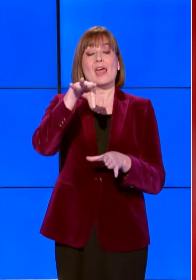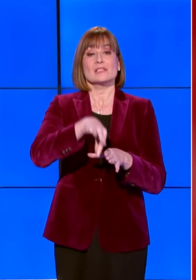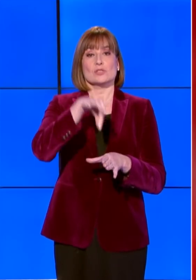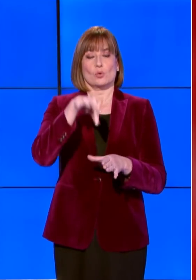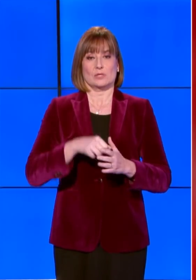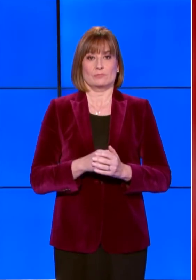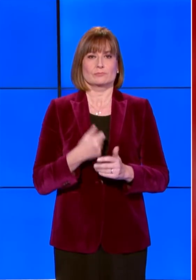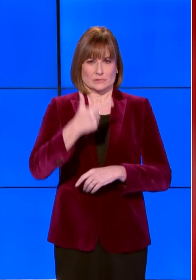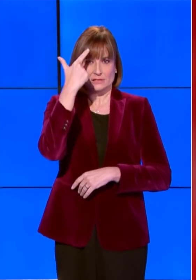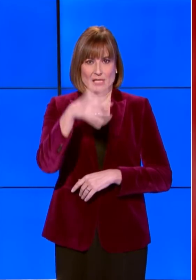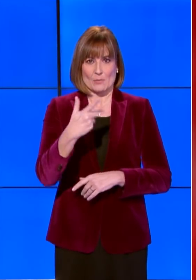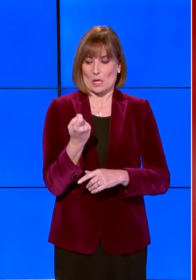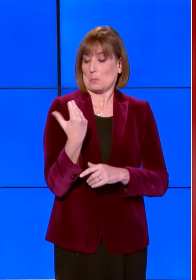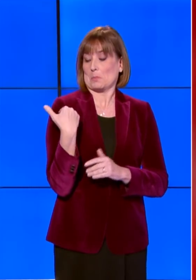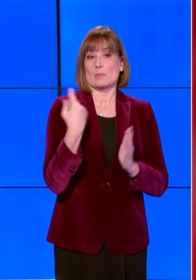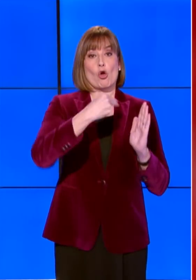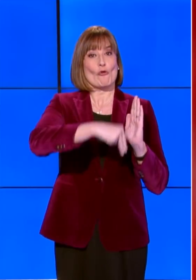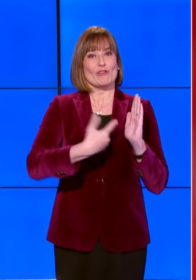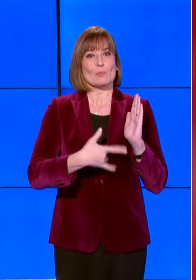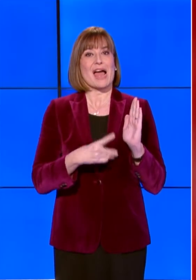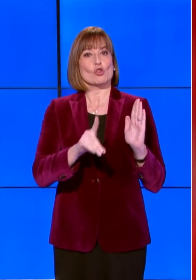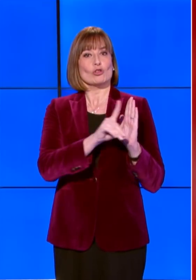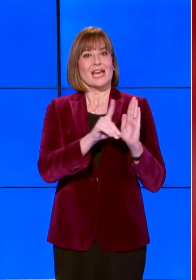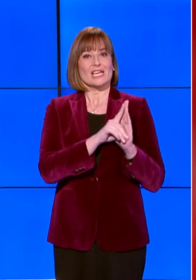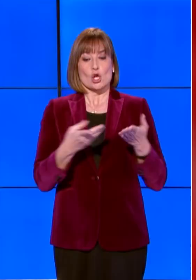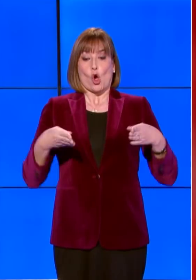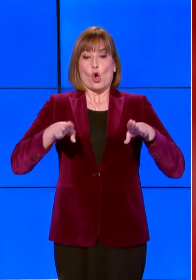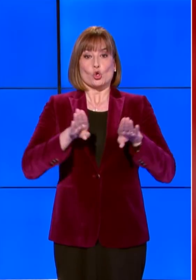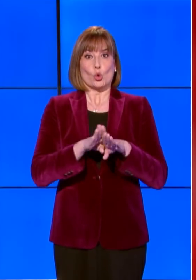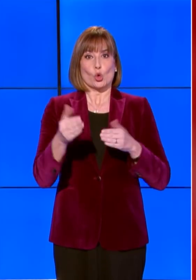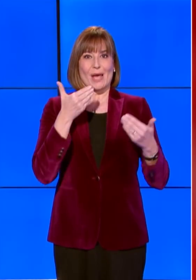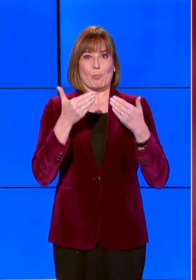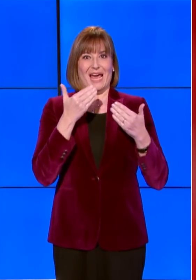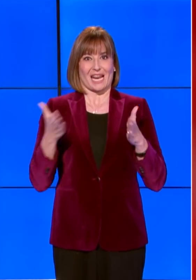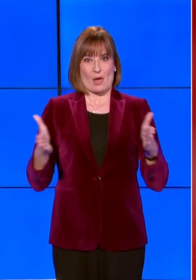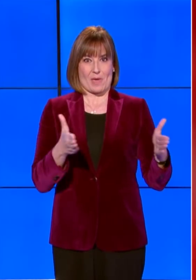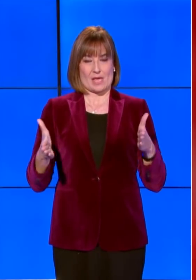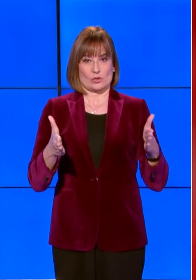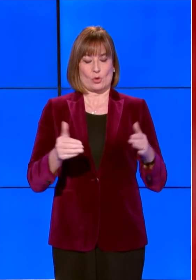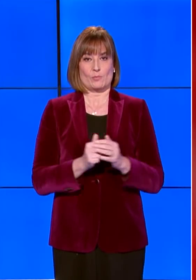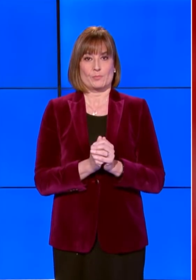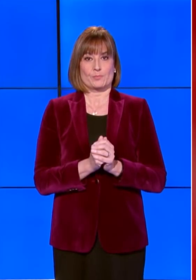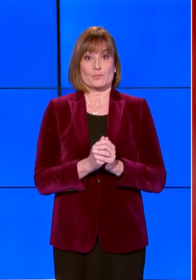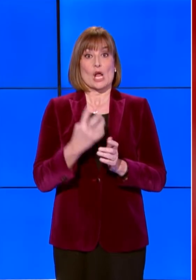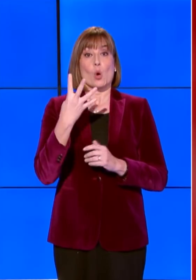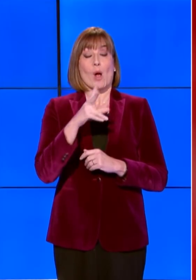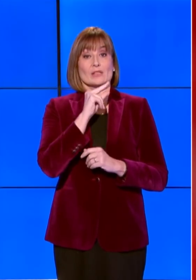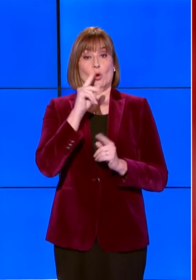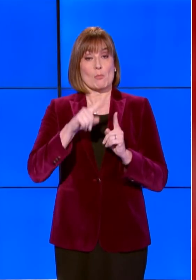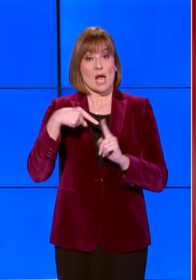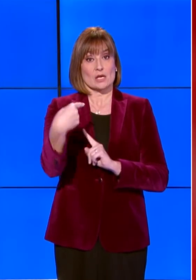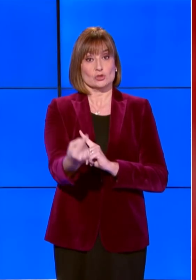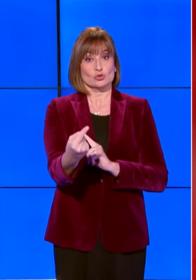Come sapete, ho firmato il decreto che conclude questa legislatura del Parlamento e il 4 marzo prossimo